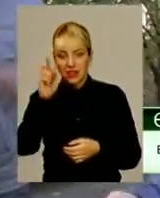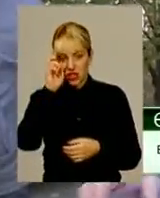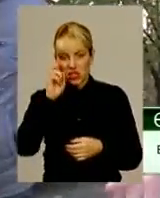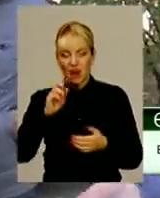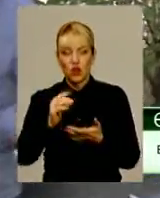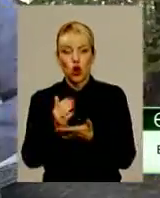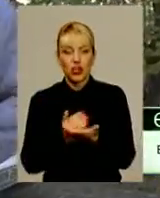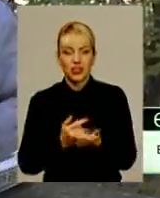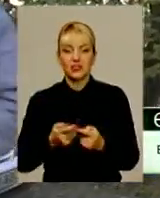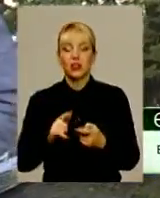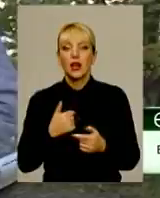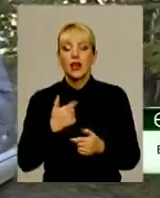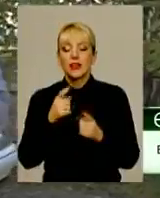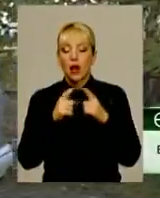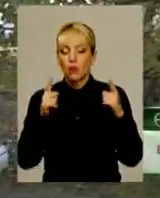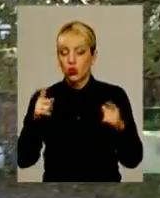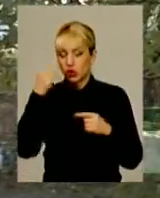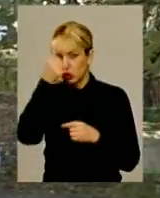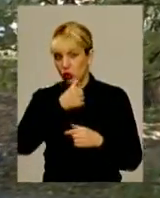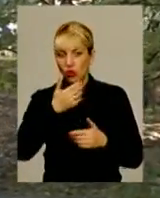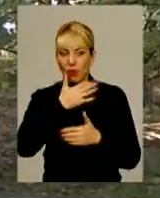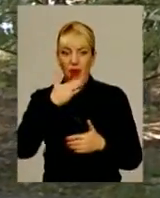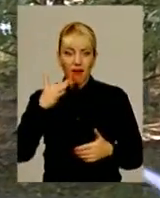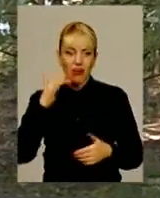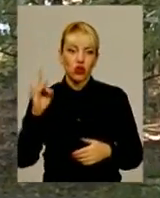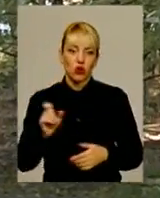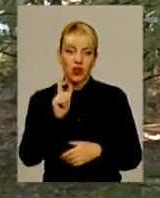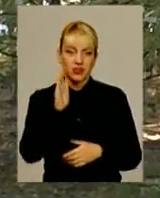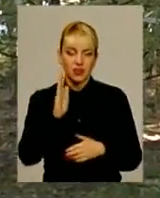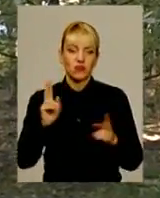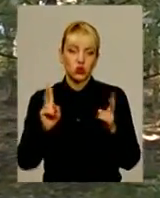Напротязі року багато разів зустрічалися.